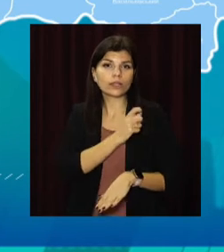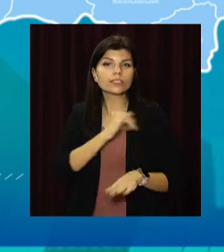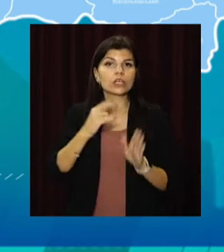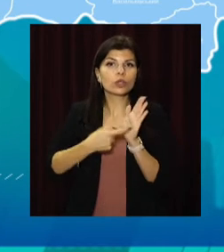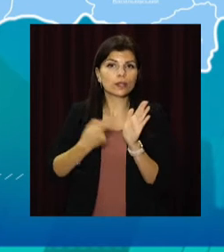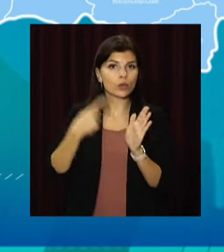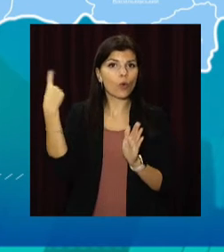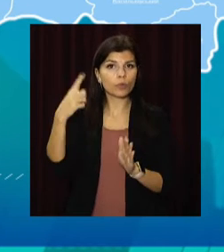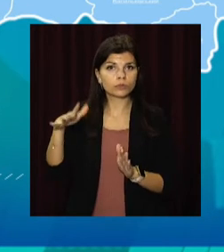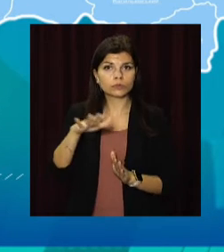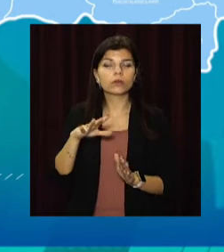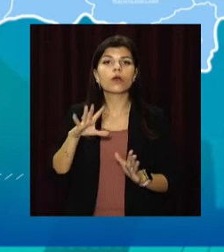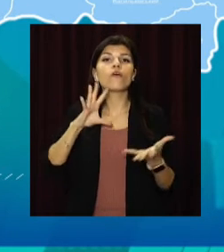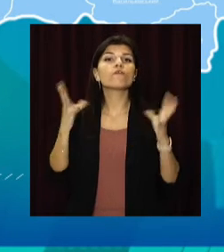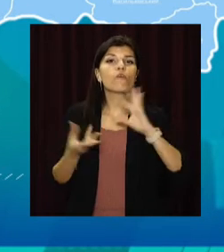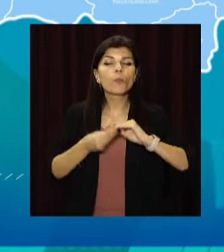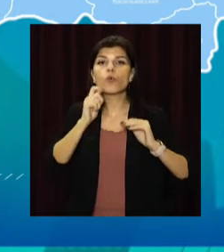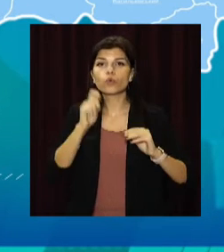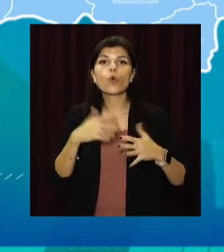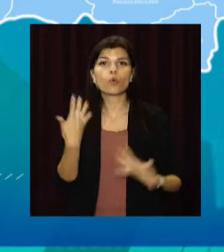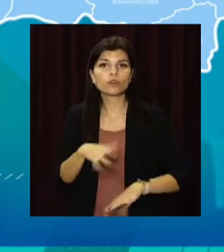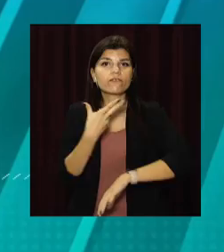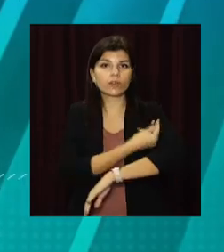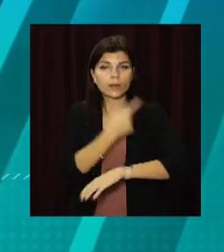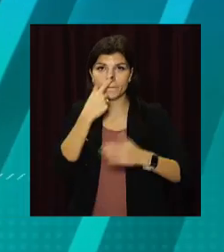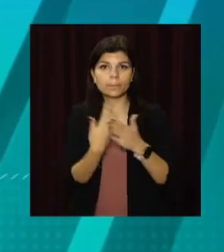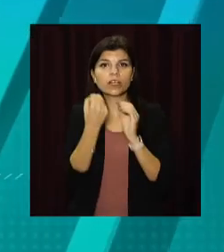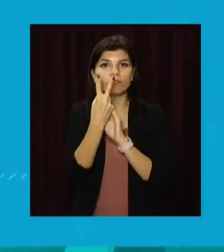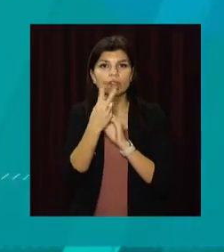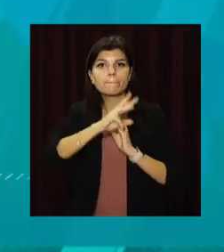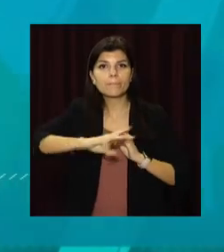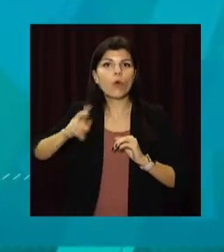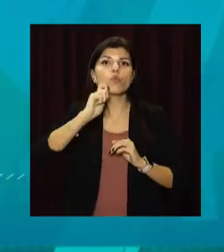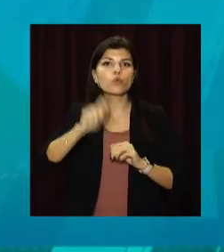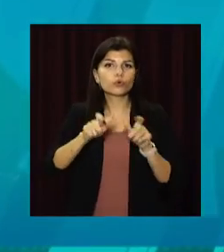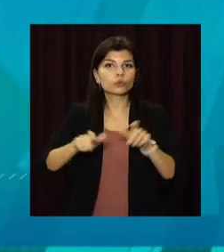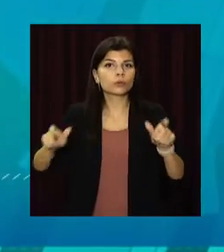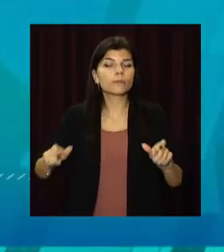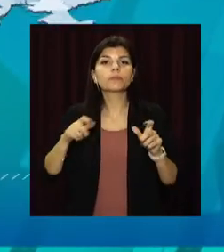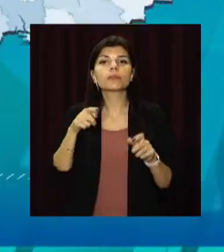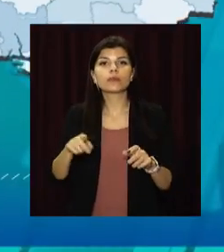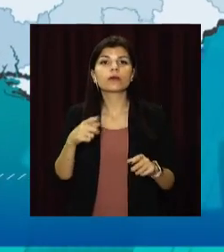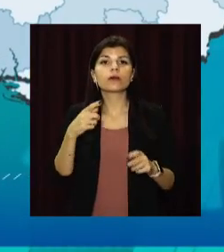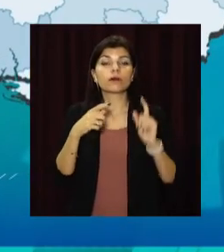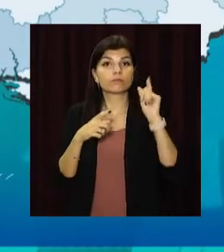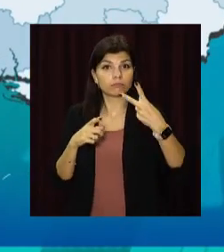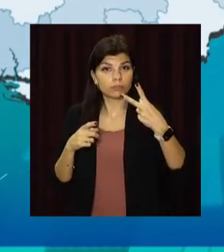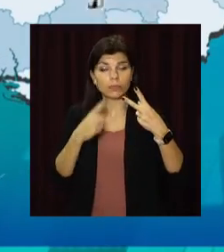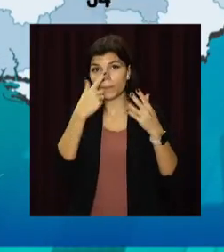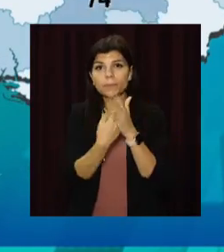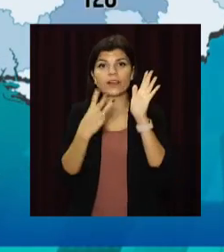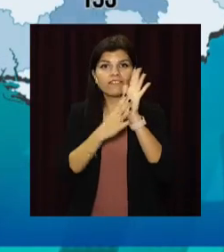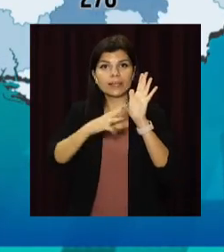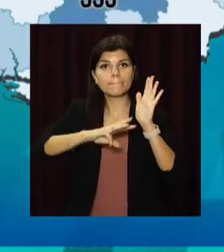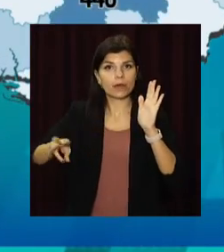Донецька області. Загалом в Україні вже вакциновано майже 12 мільйонів українців. З них отримали дві дози понад